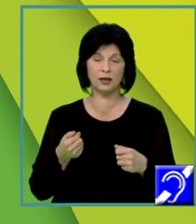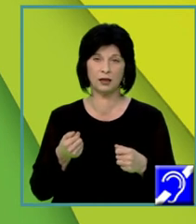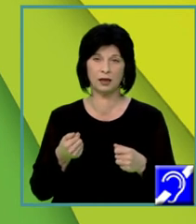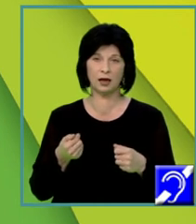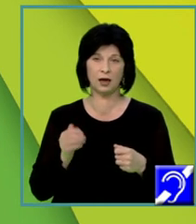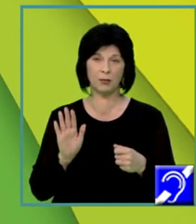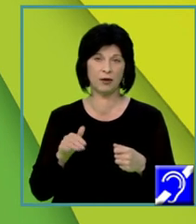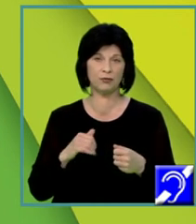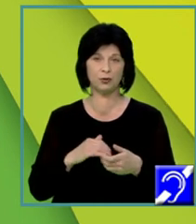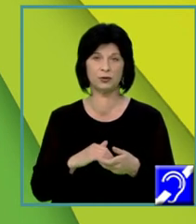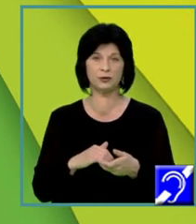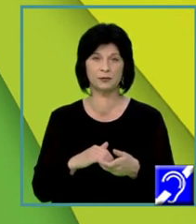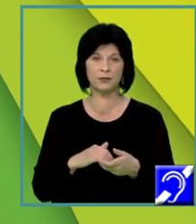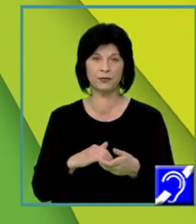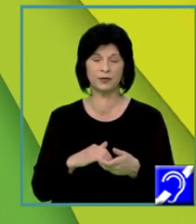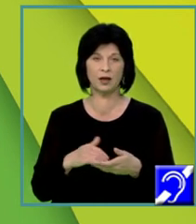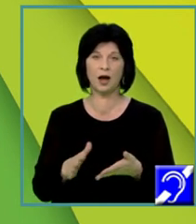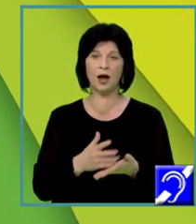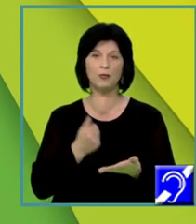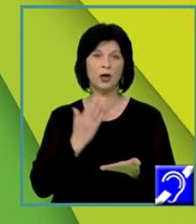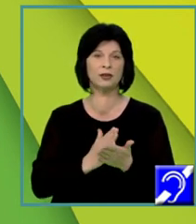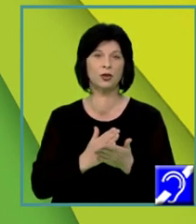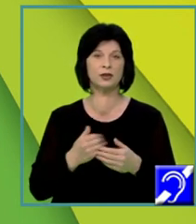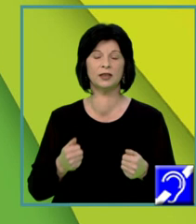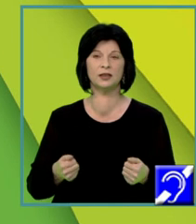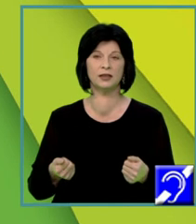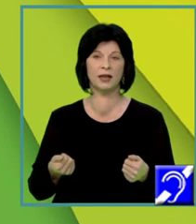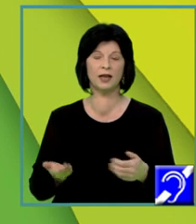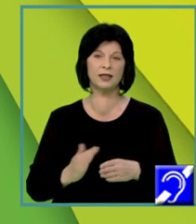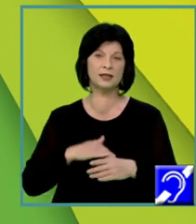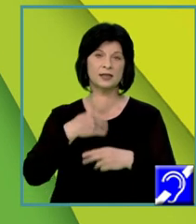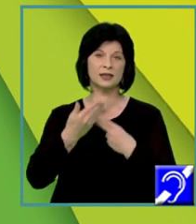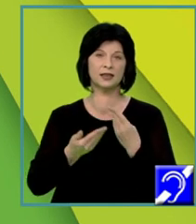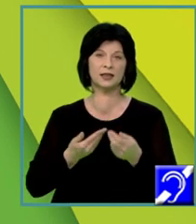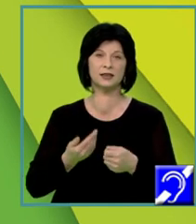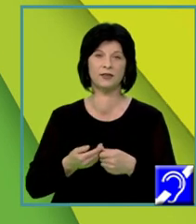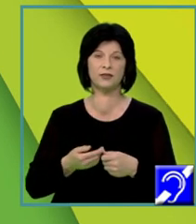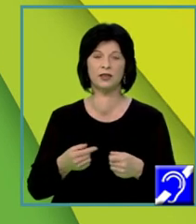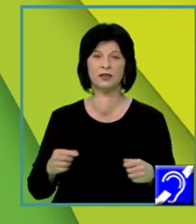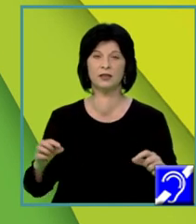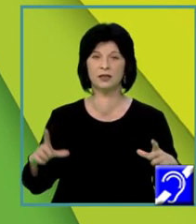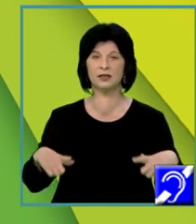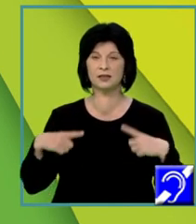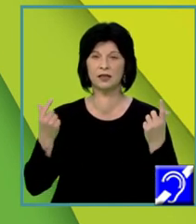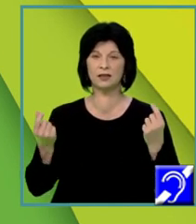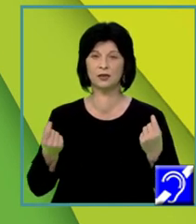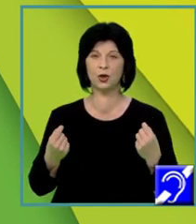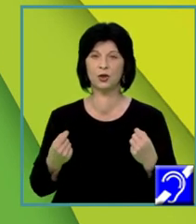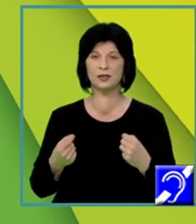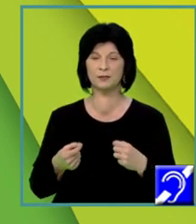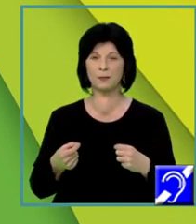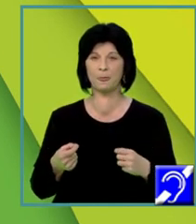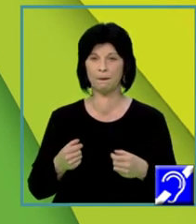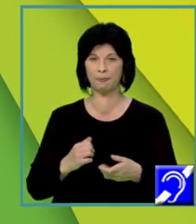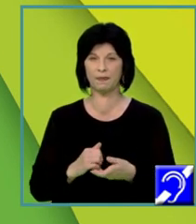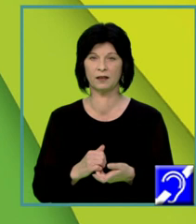singur să devin sănătos, voinic, ager, curajos, lat în spate și cu mușchii armonios dezvoltați. Primul